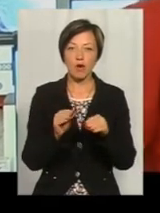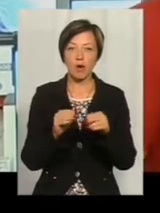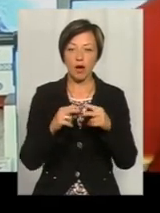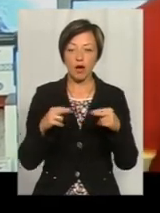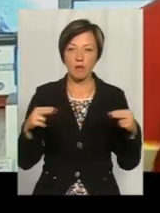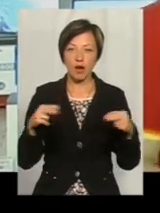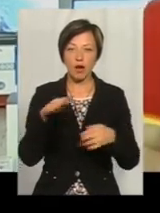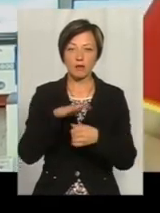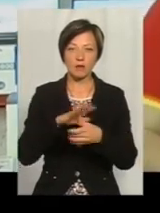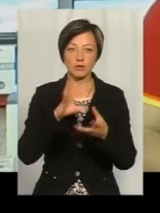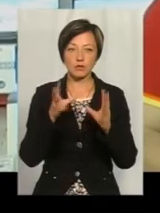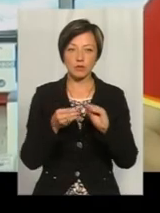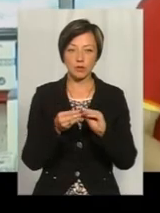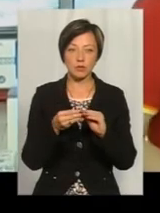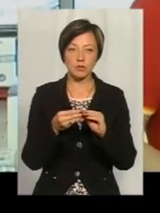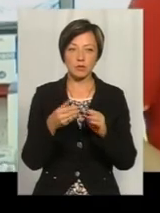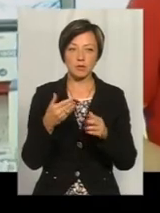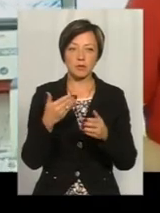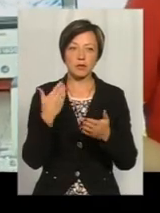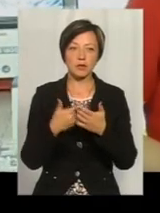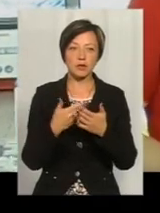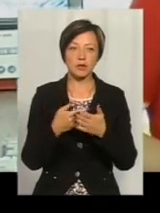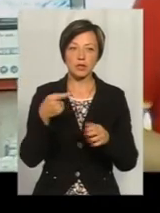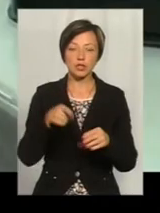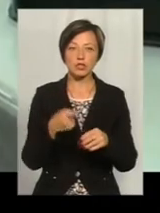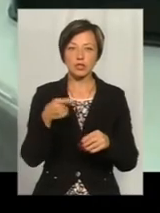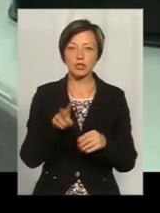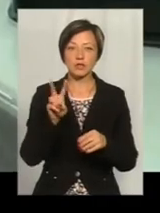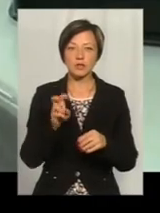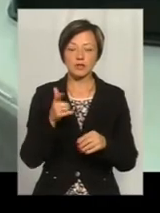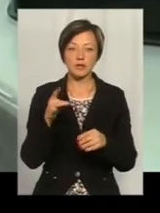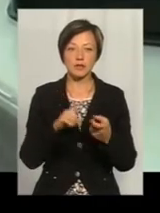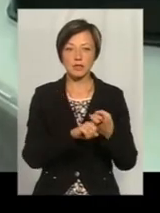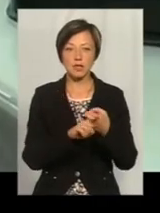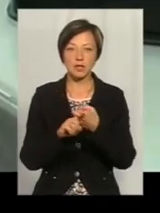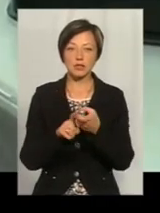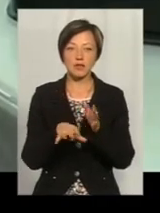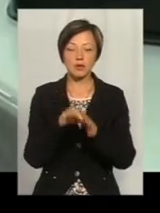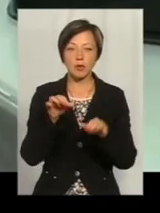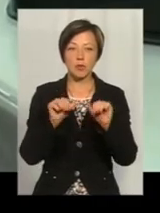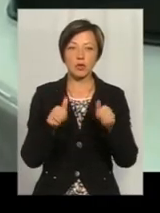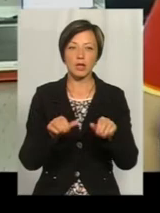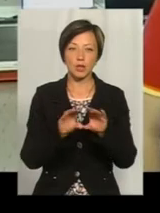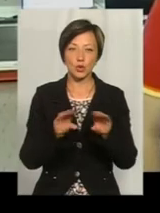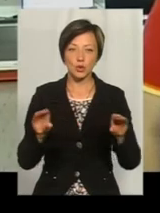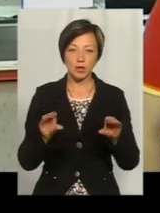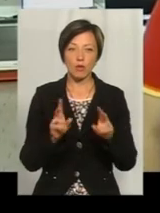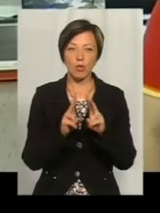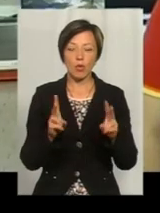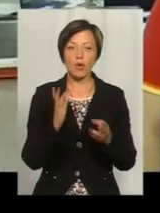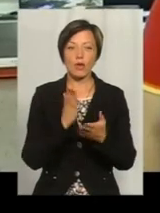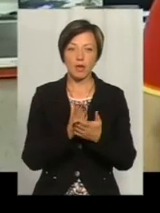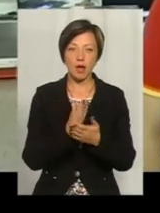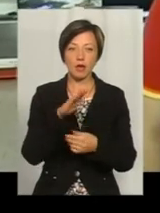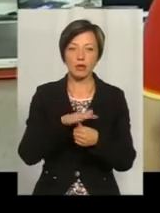антенна, обійдеться все обладнання орієнтовно 1000-1200 гривень, в залежності від вибраної моделі самого тюнера. В кого вже є